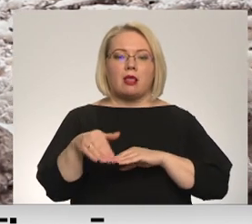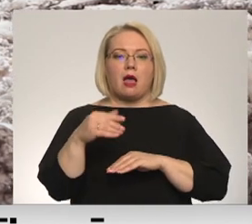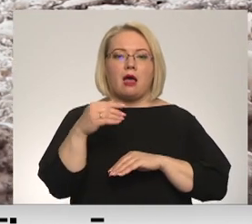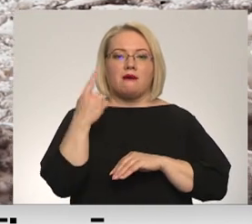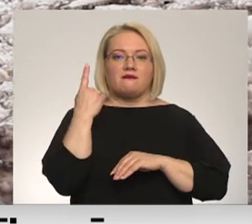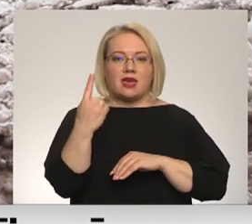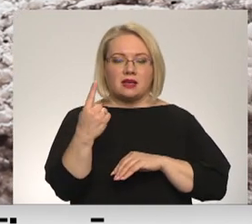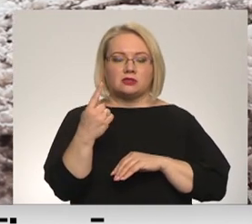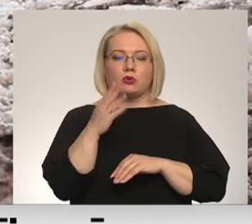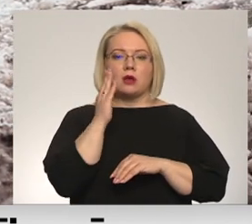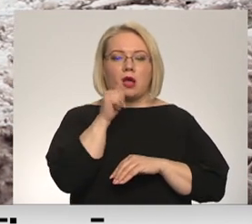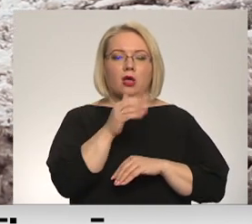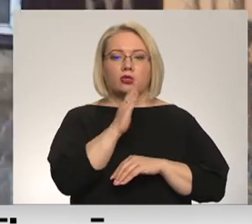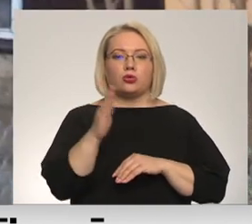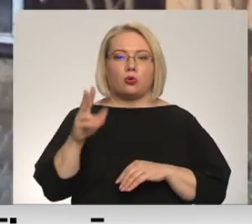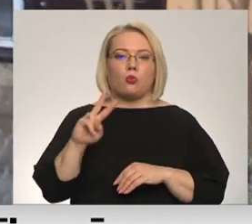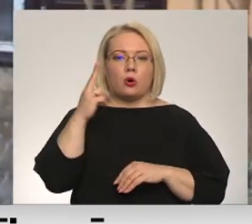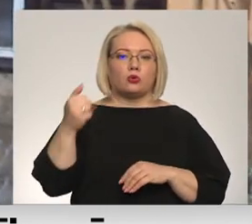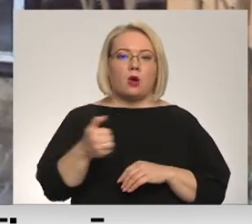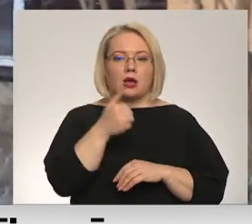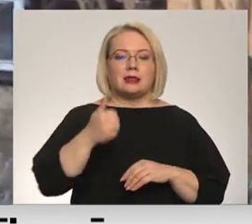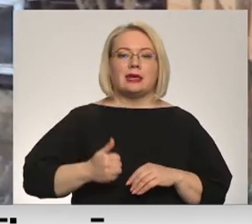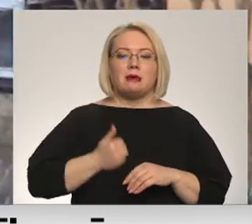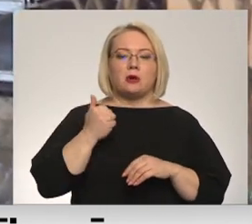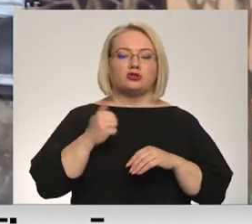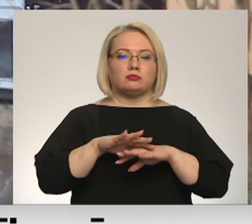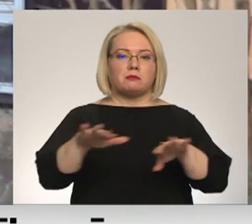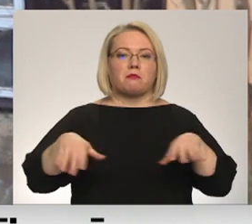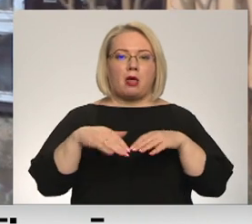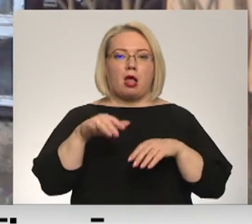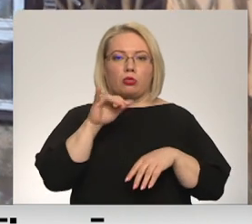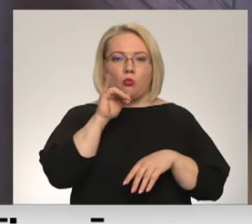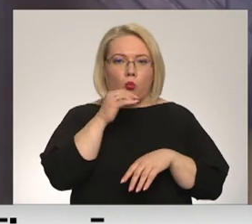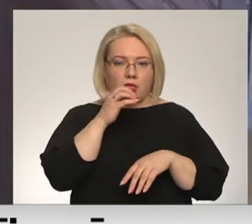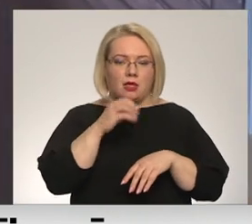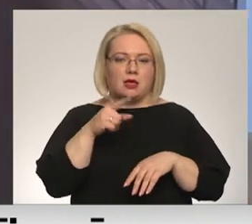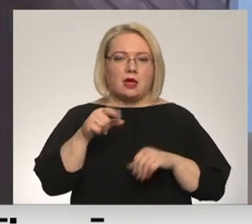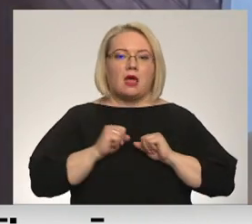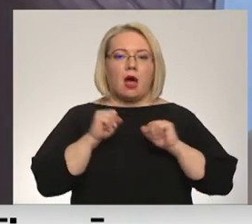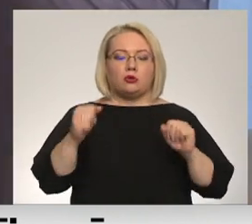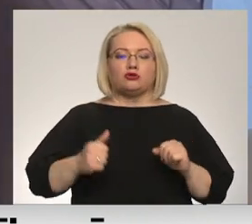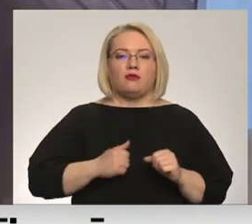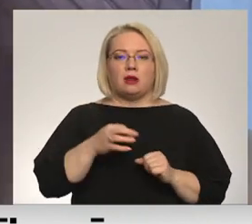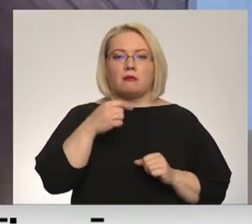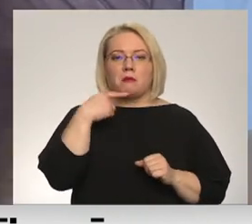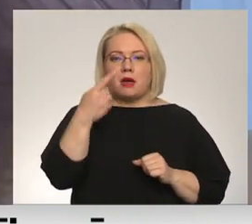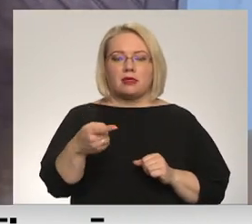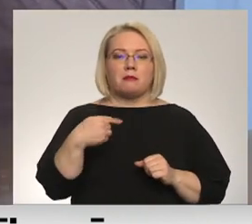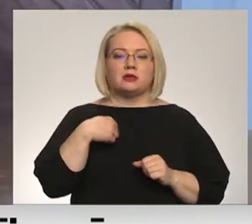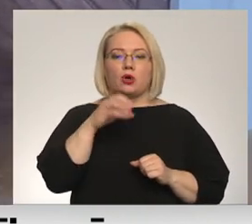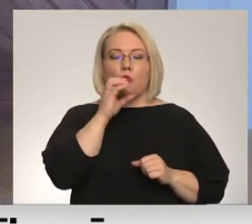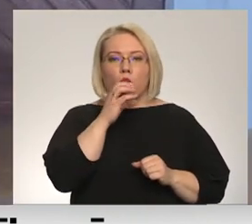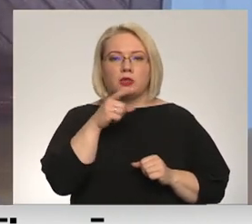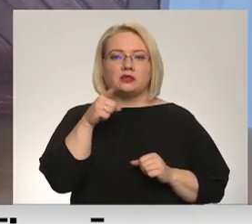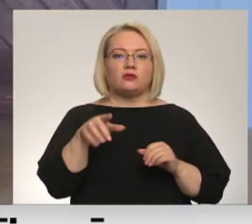īpašumu, kur katru otro gadu tas īpašums pelda, tad apdrošinātājs viss drīzāk viņam pateiks, mēs tev ūdens vai